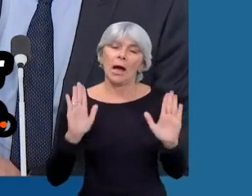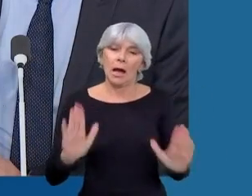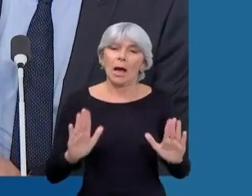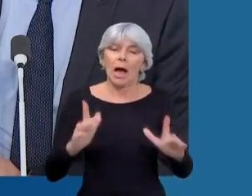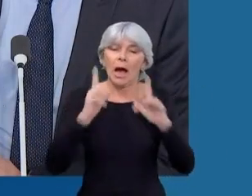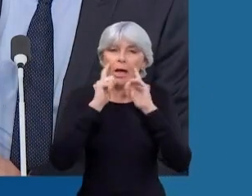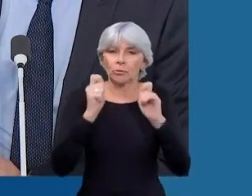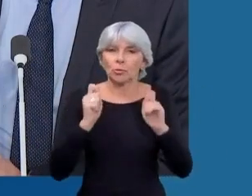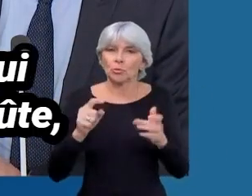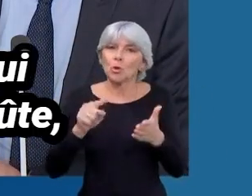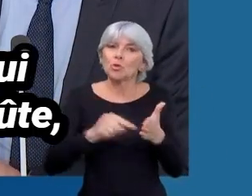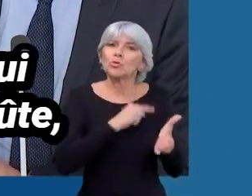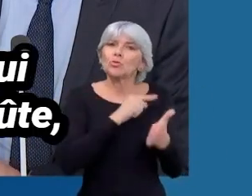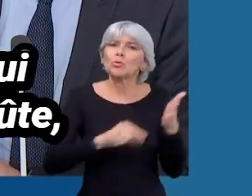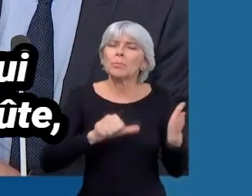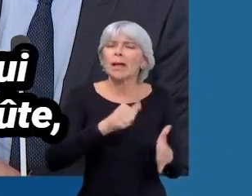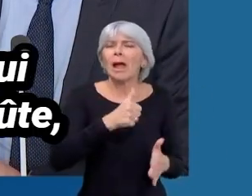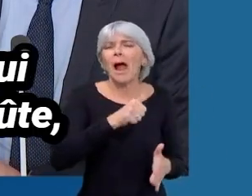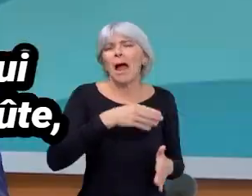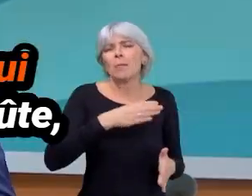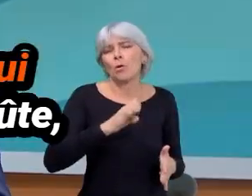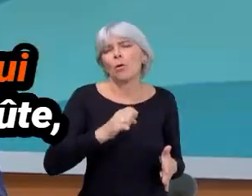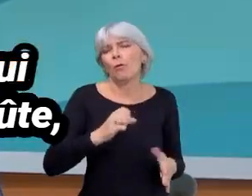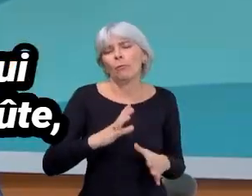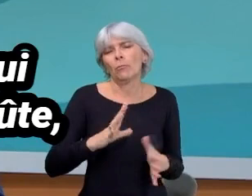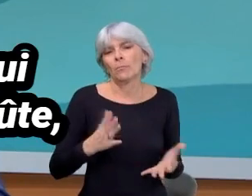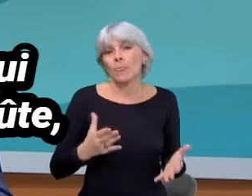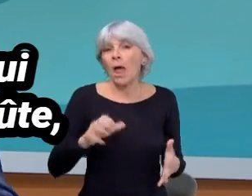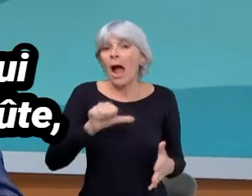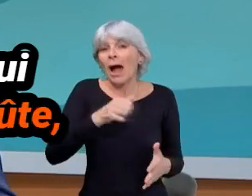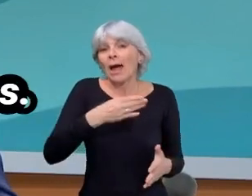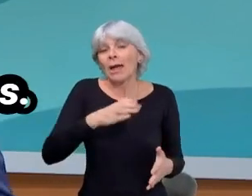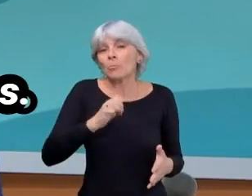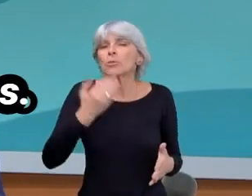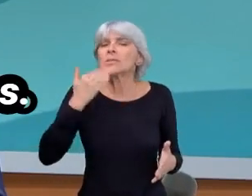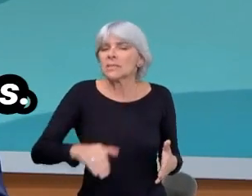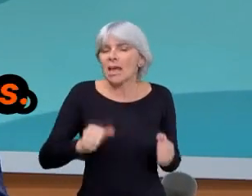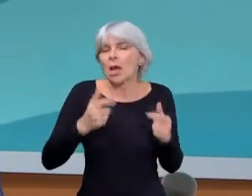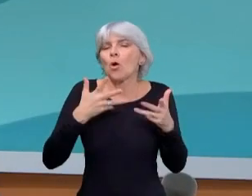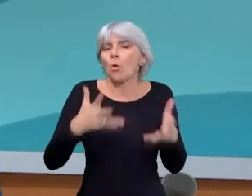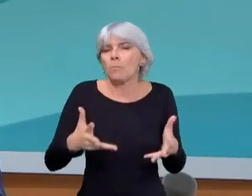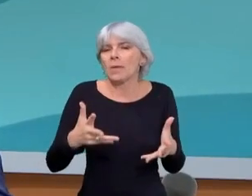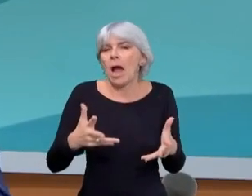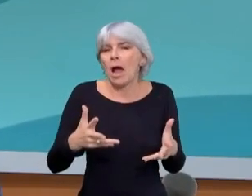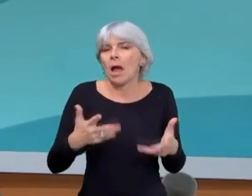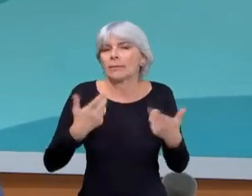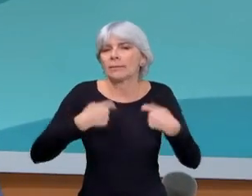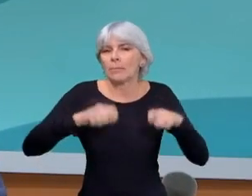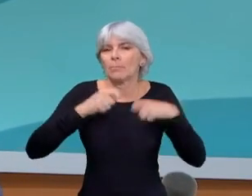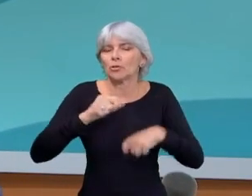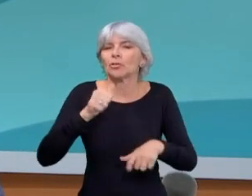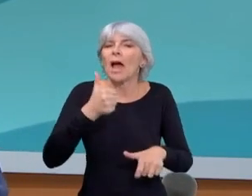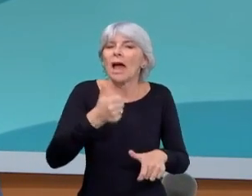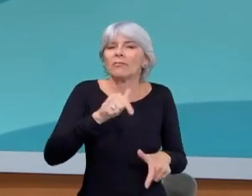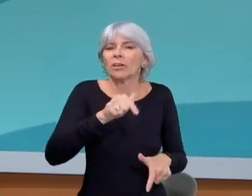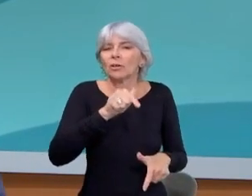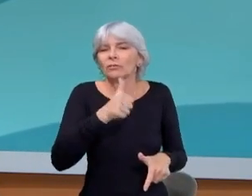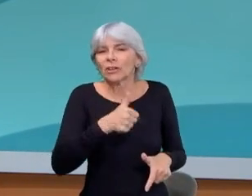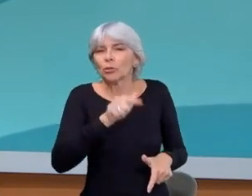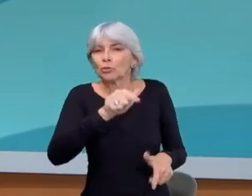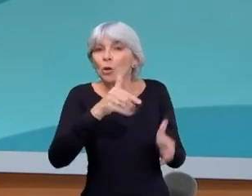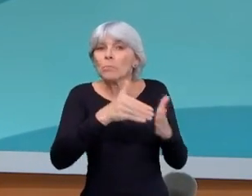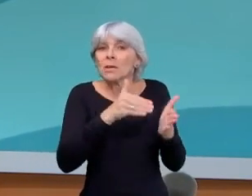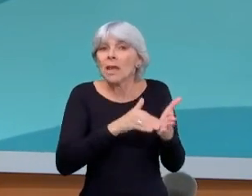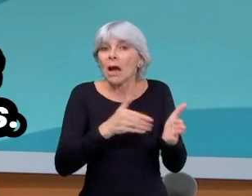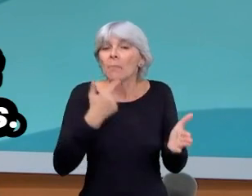peu réaliste. Supprimons l'AME, c'est un vieux débat. Aujourd'hui, l'AME, on sait combien ça nous coûte. Ça nous coûte un milliard d Vous supprimez l'AME, il se passe quoi ? Que vont faire les gens qui sont